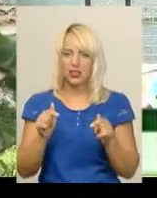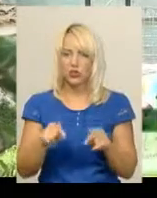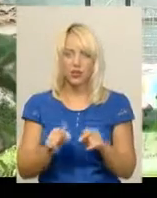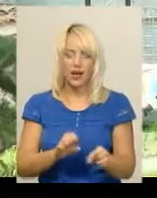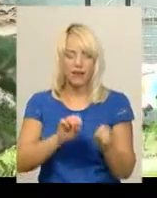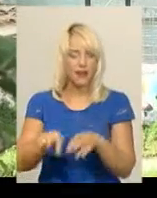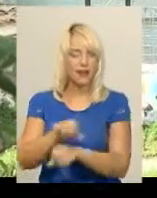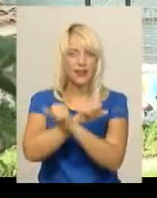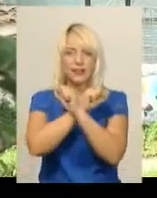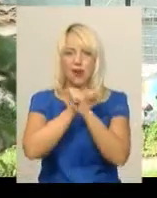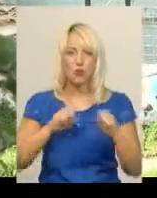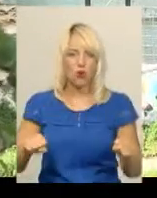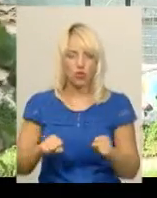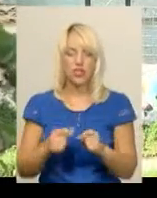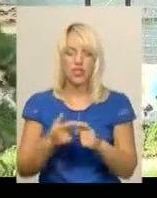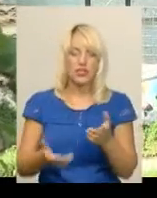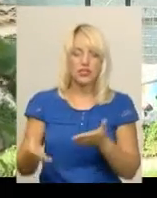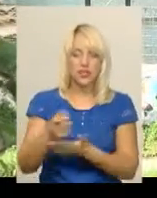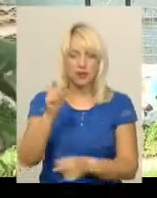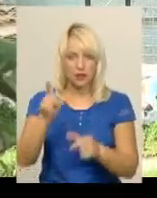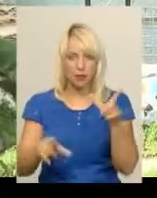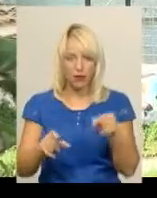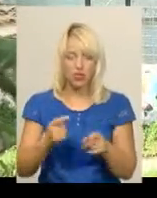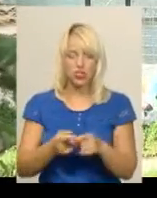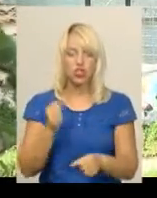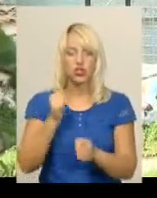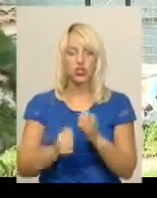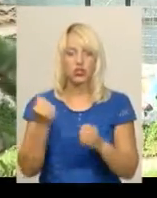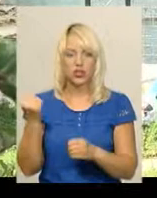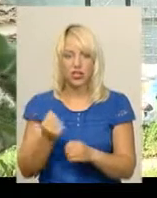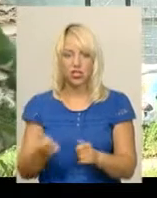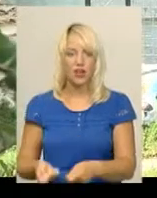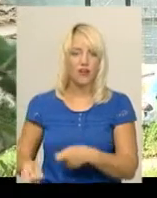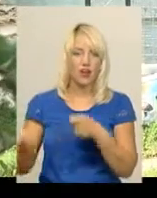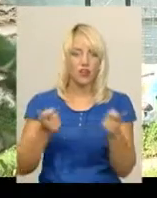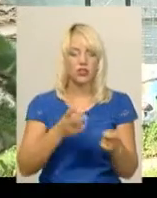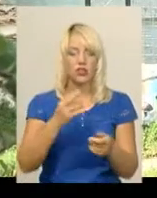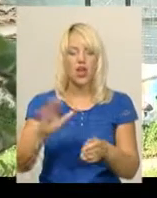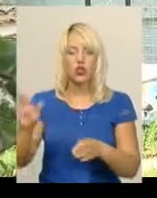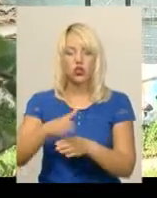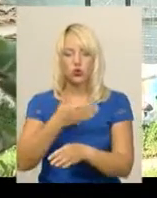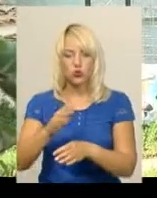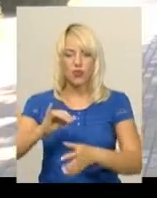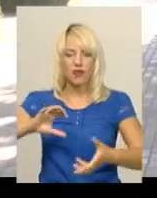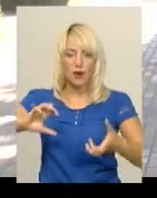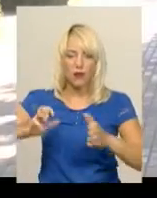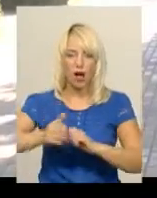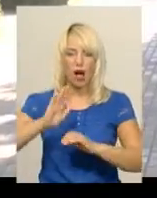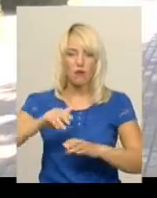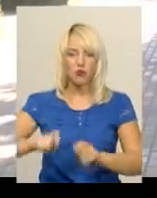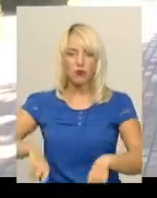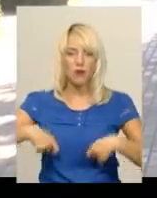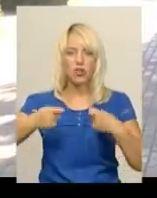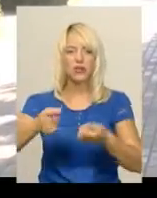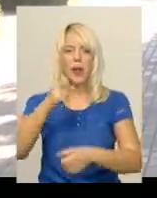можна. Зібрані пляшки щотижня відвозять на сортування і присування, після чого їх передають на переробку. Ці контейнери